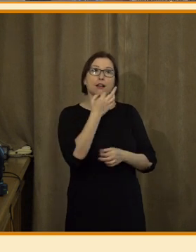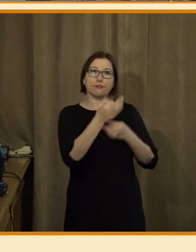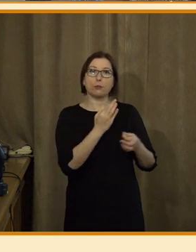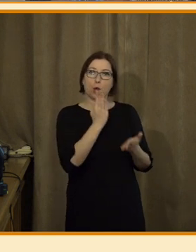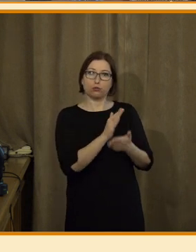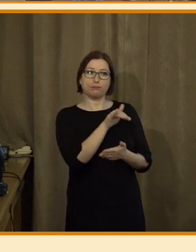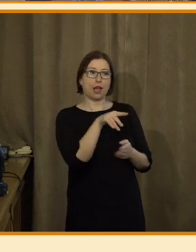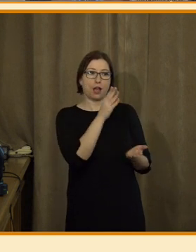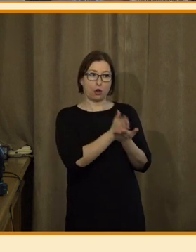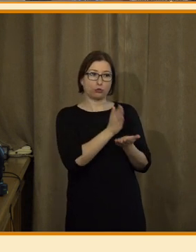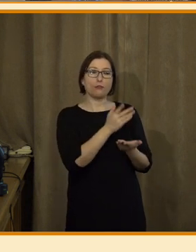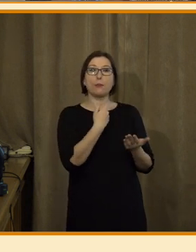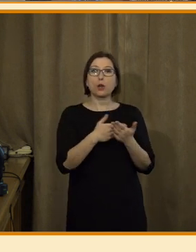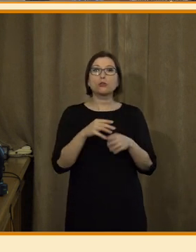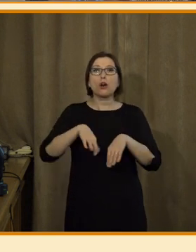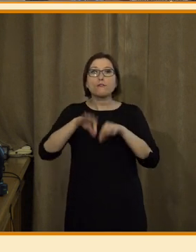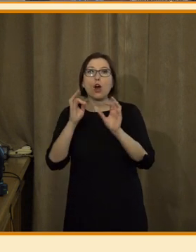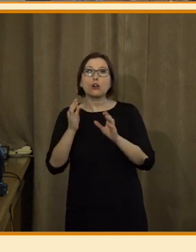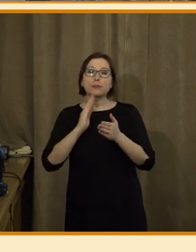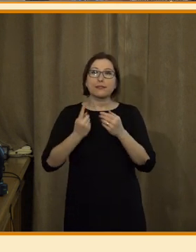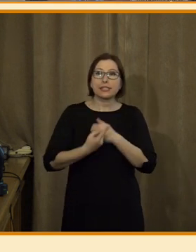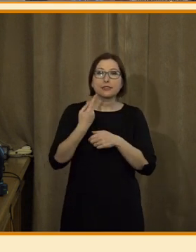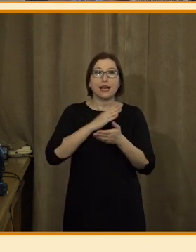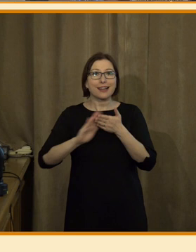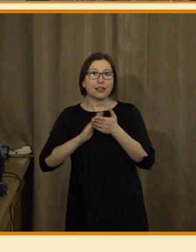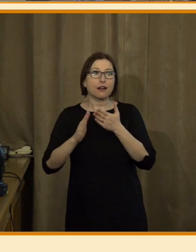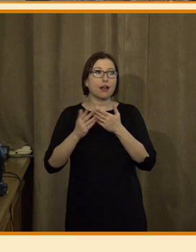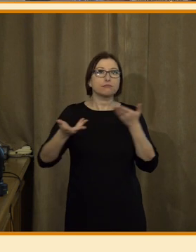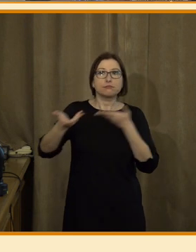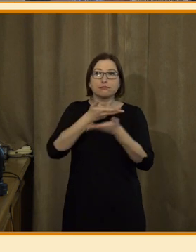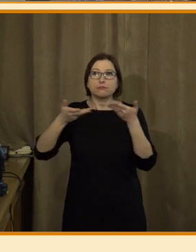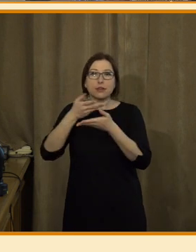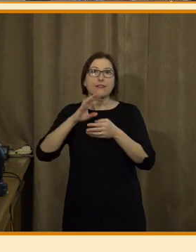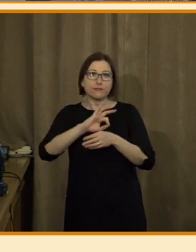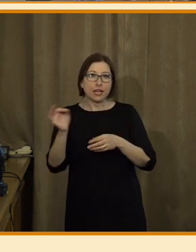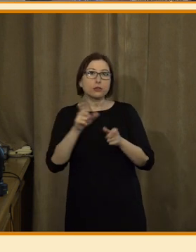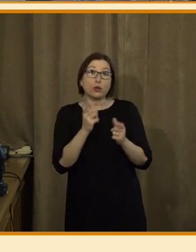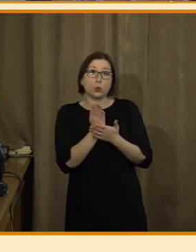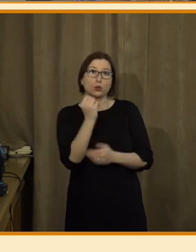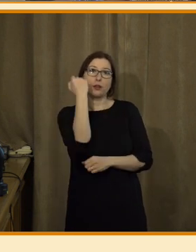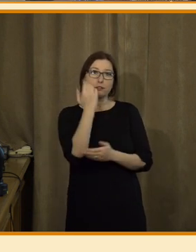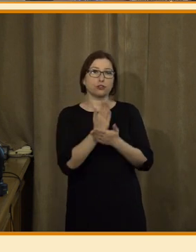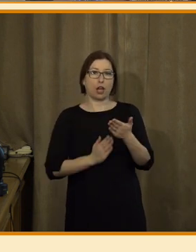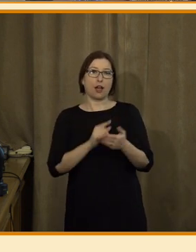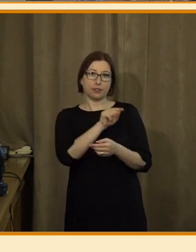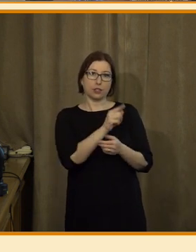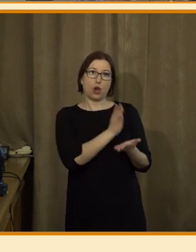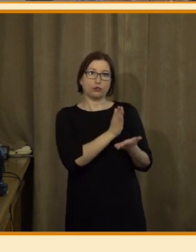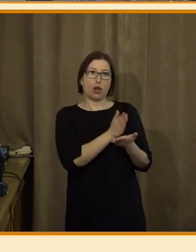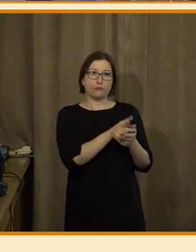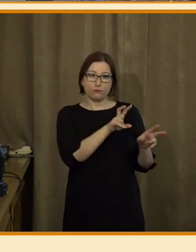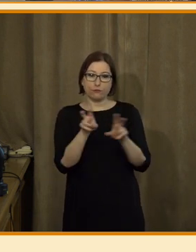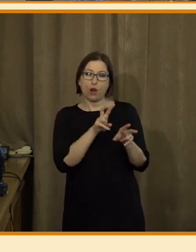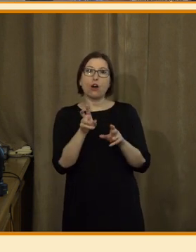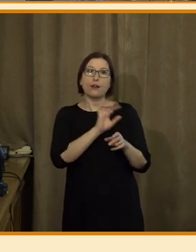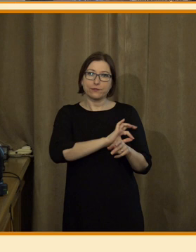třeba ten výsledek voleb interpretovat, ohlasovat. My, když jsme v roce 2018 dělali ty